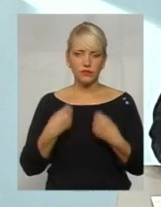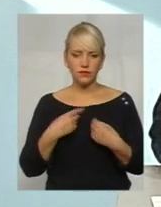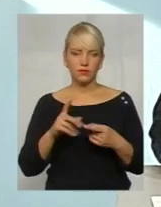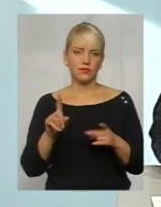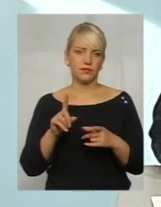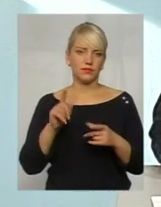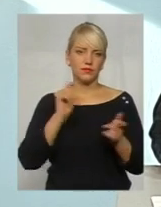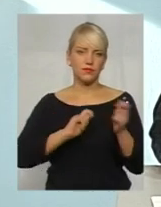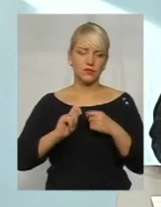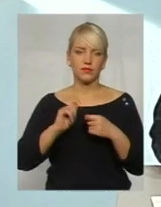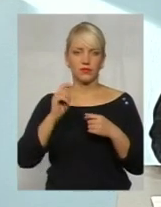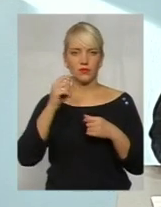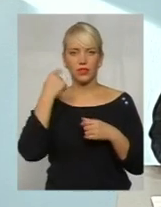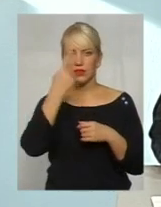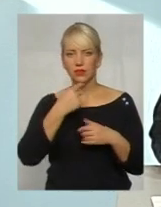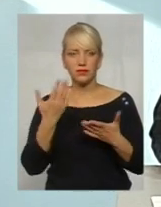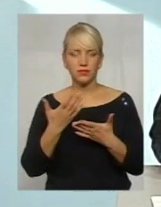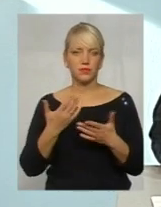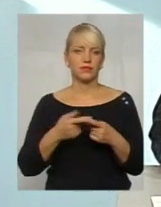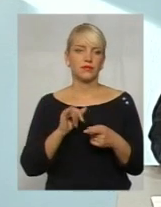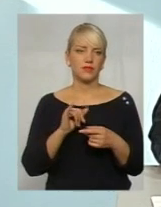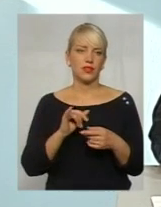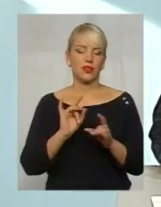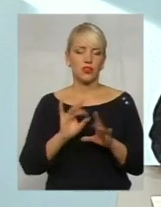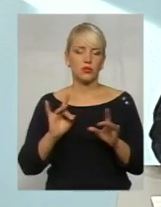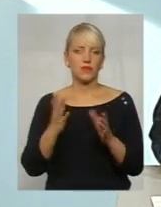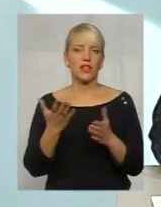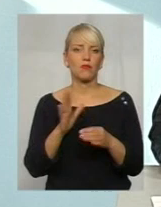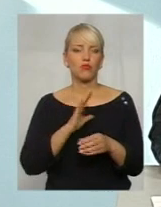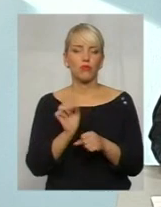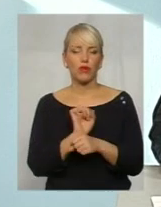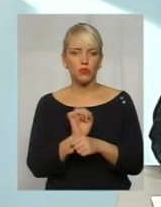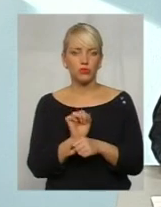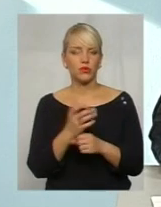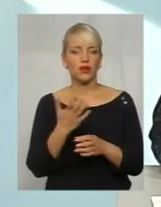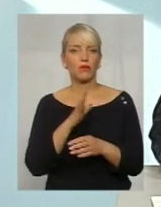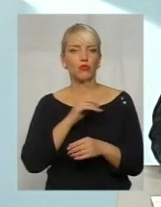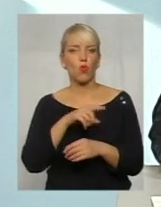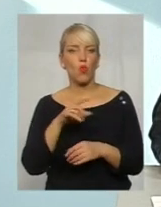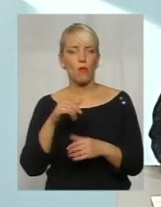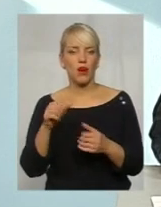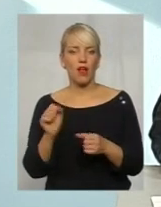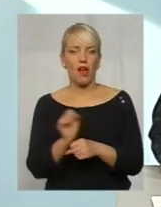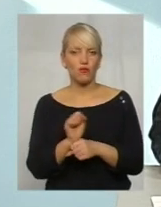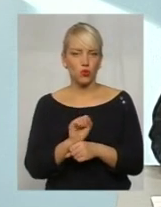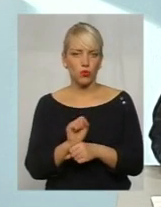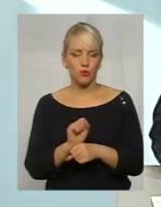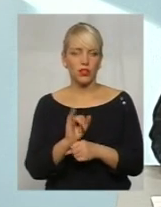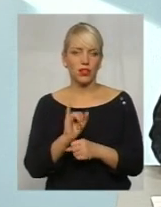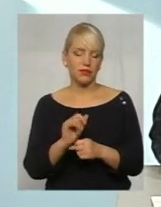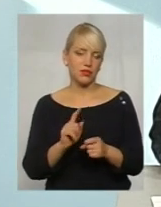Розповісти було би дуже дієвим автомобіль, який був, номер автомобіля, якщо запам'ятали, і